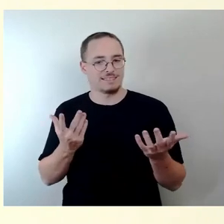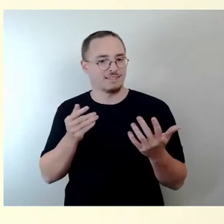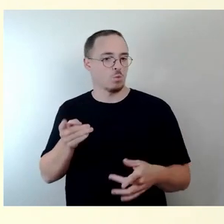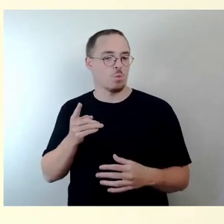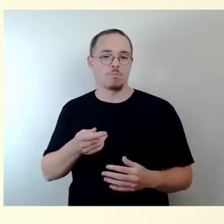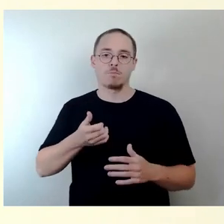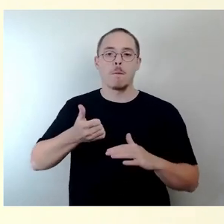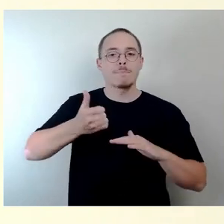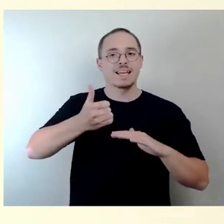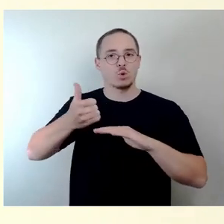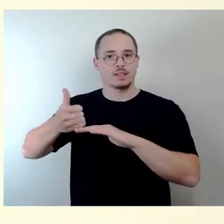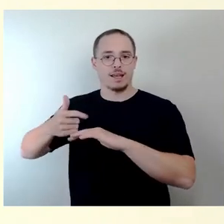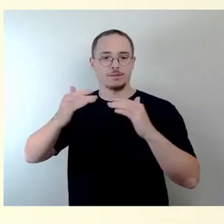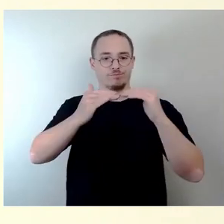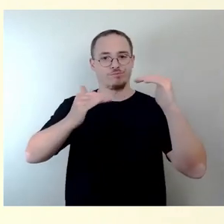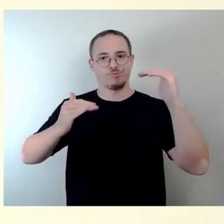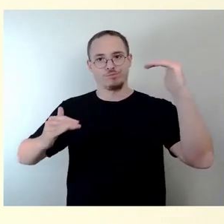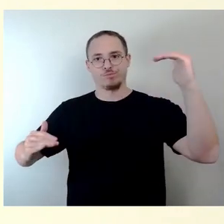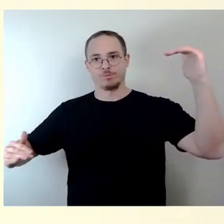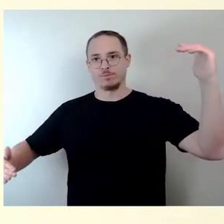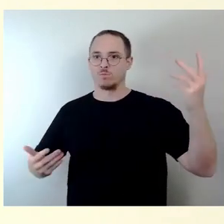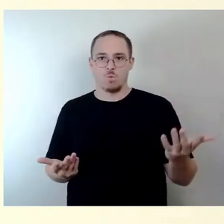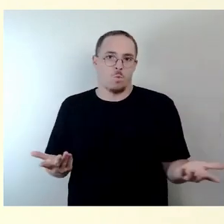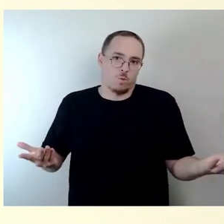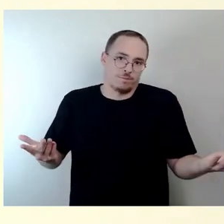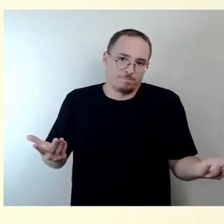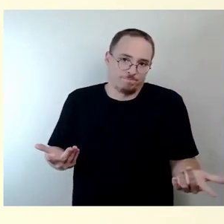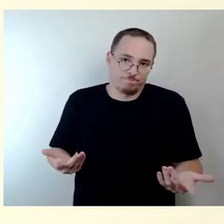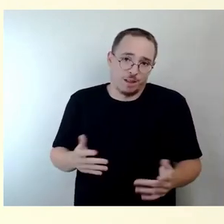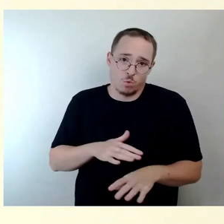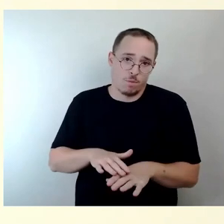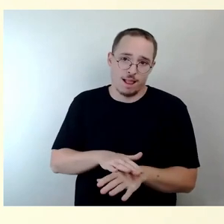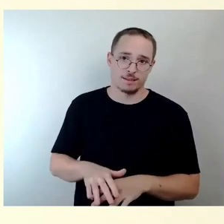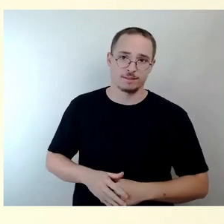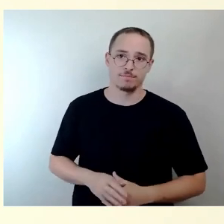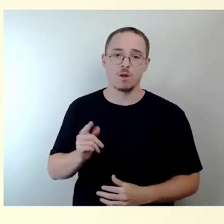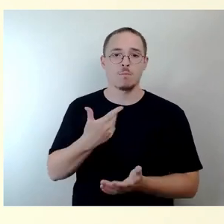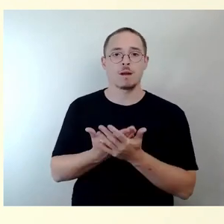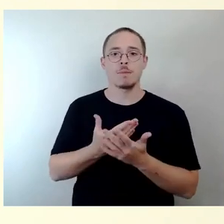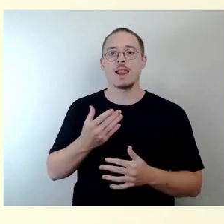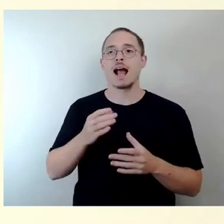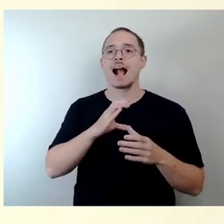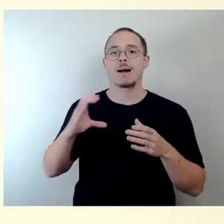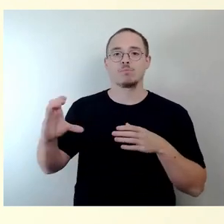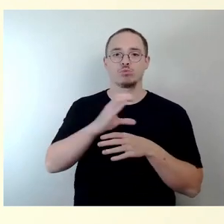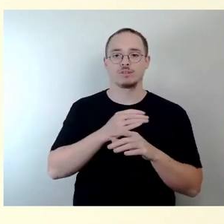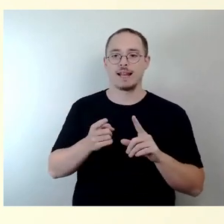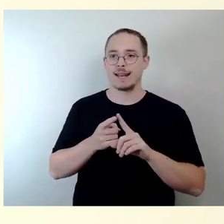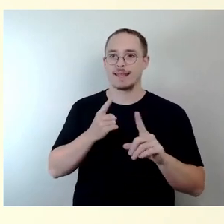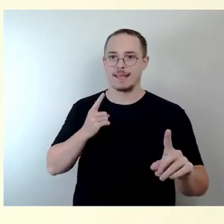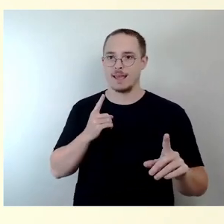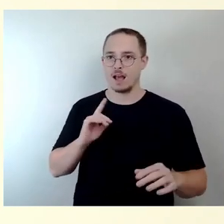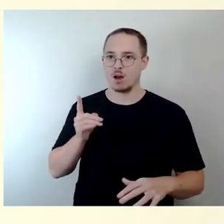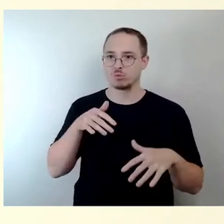machen können, weil wir eben auch Großprojekte wie eine Campus-Linie vor der Brust haben, wie Hamburger Straße, letzter Bauabschnitt mit